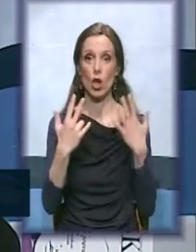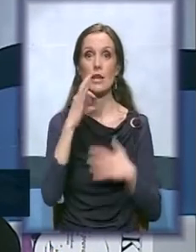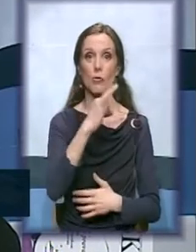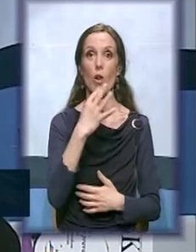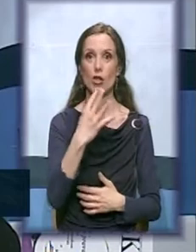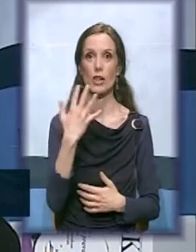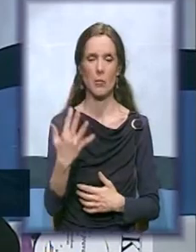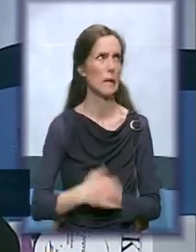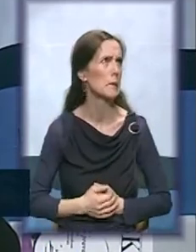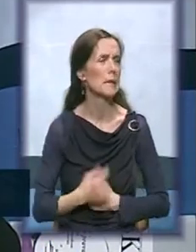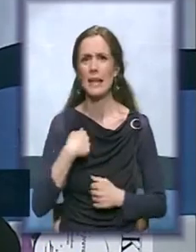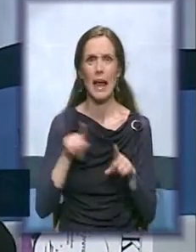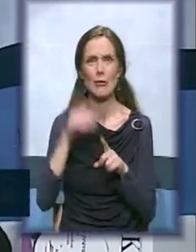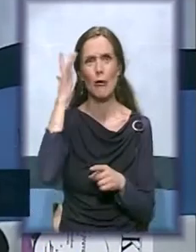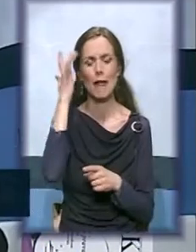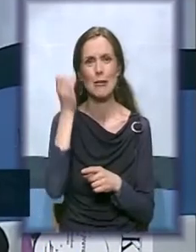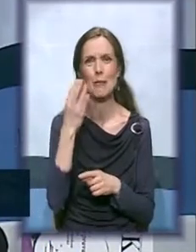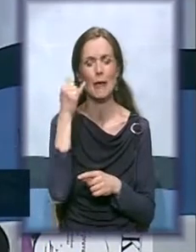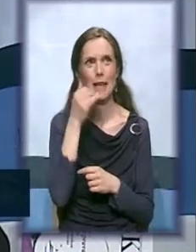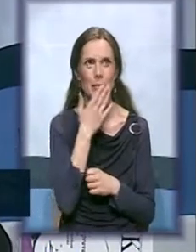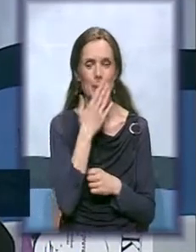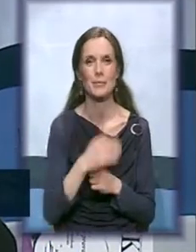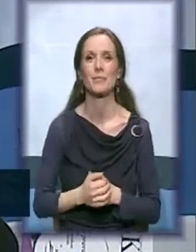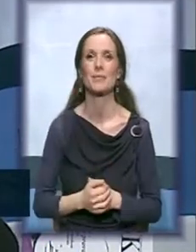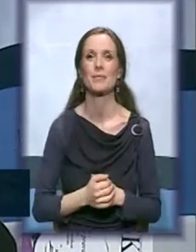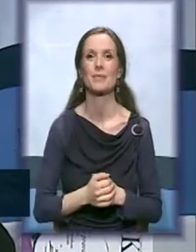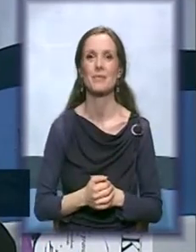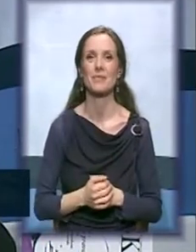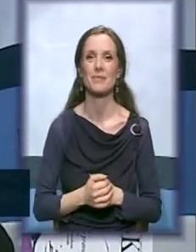-5. Evo ni ja ga. Ne znam. Ne